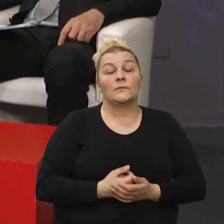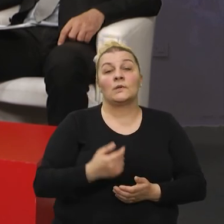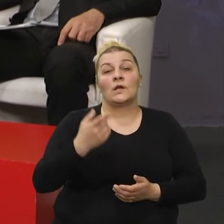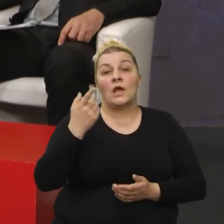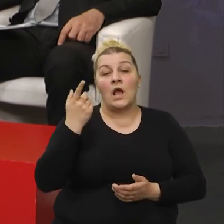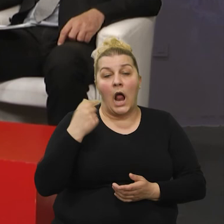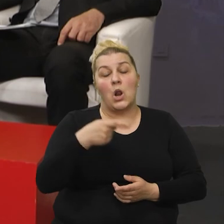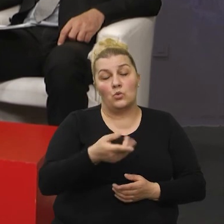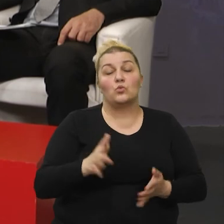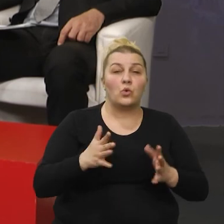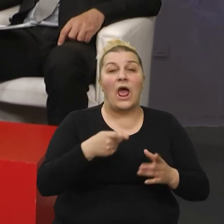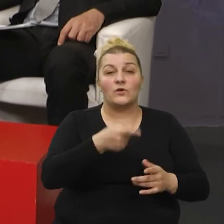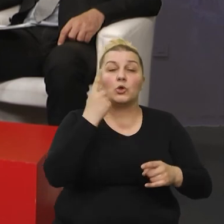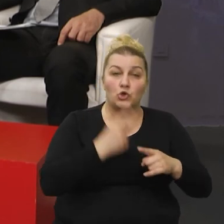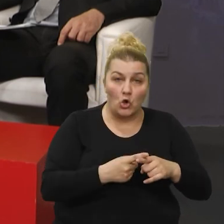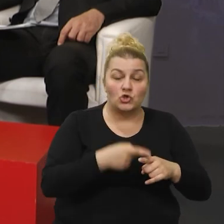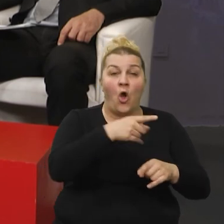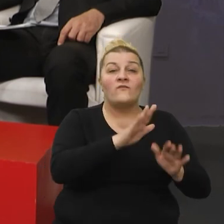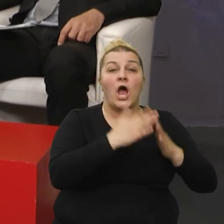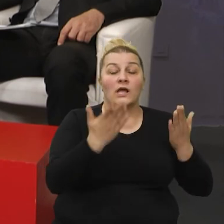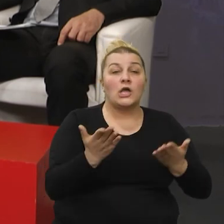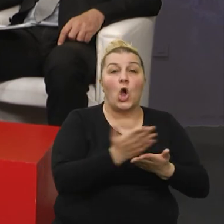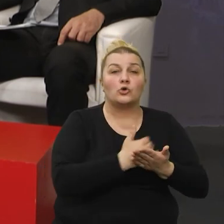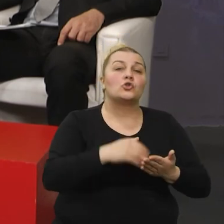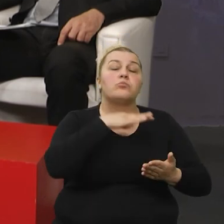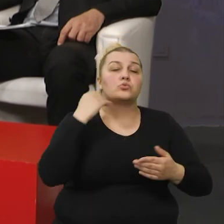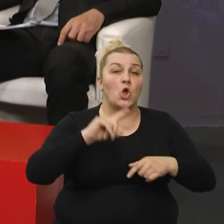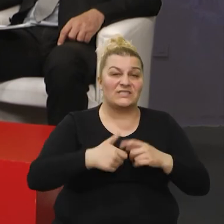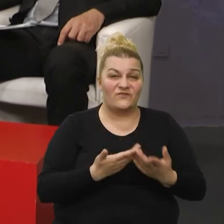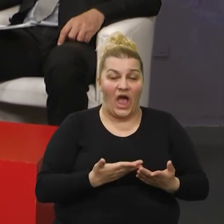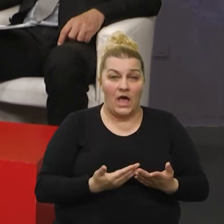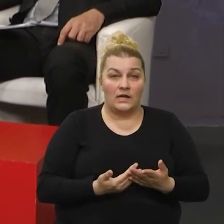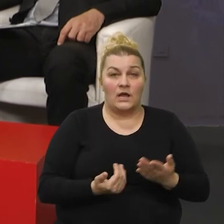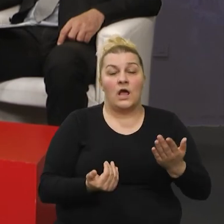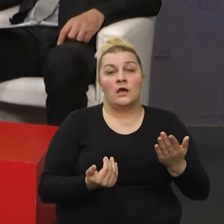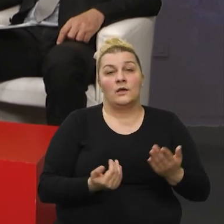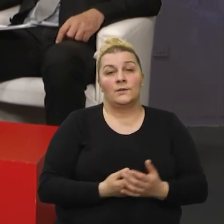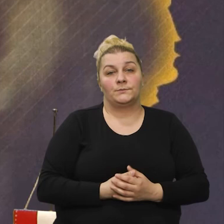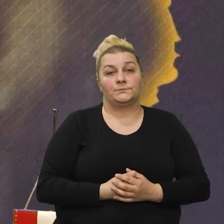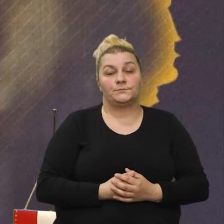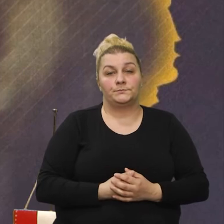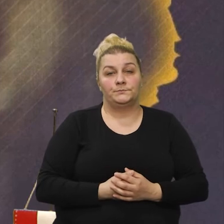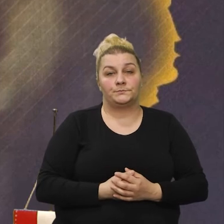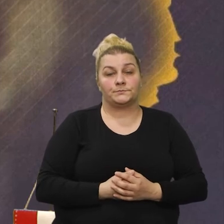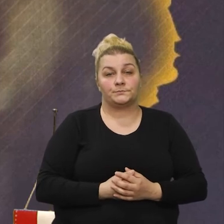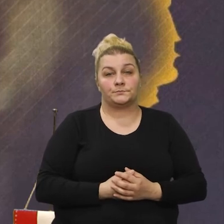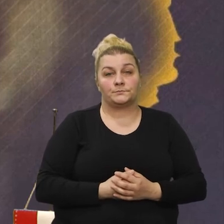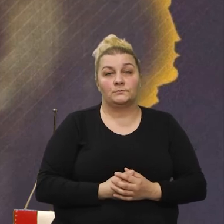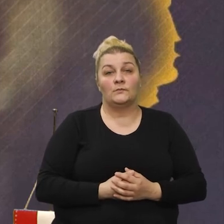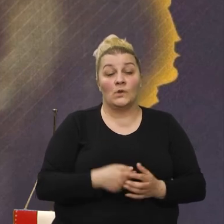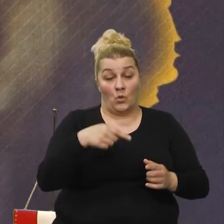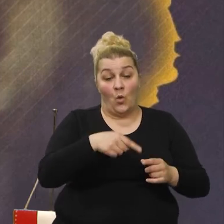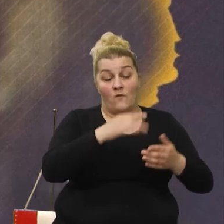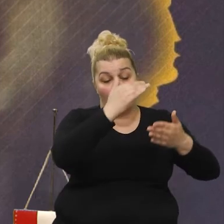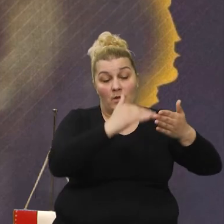točni podaci i ta knjiga služi za puno stvari kad se razgovara o... Da, to je sukos cijelog